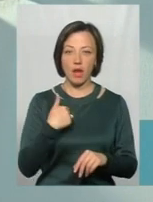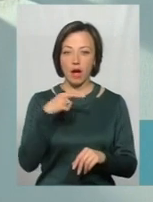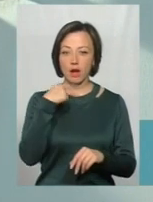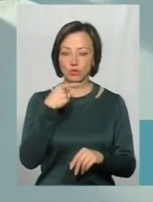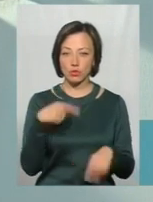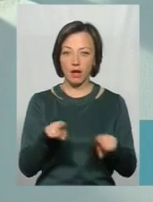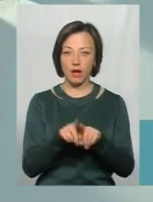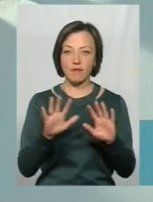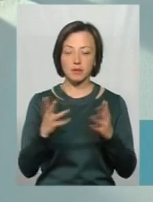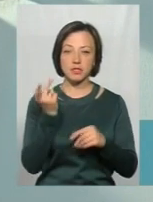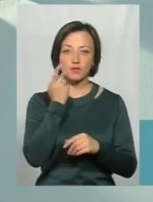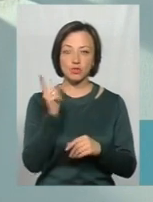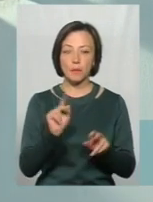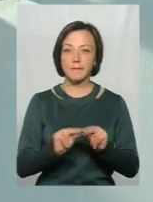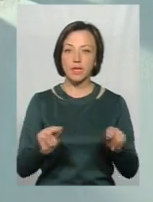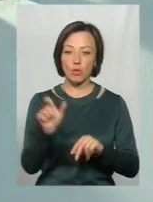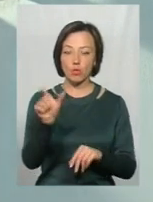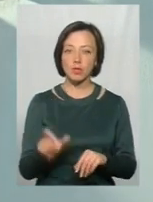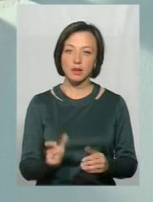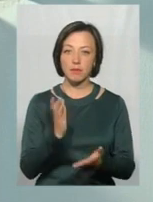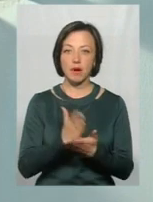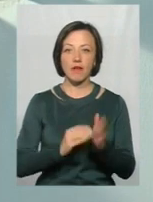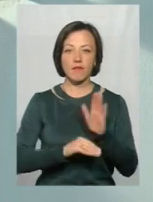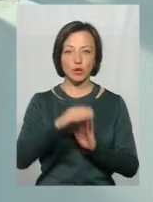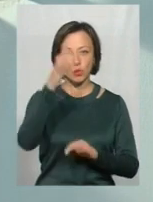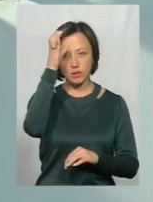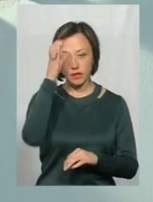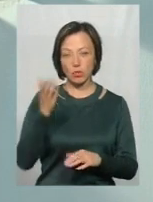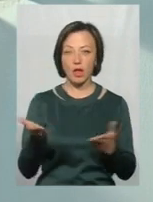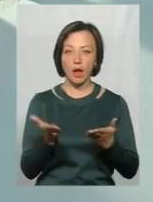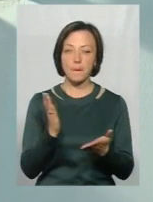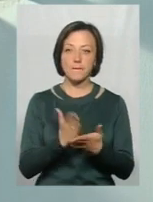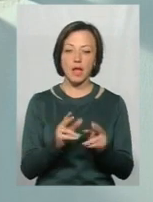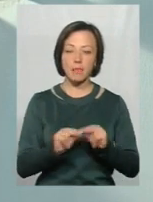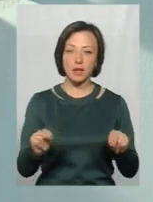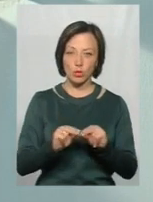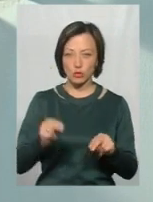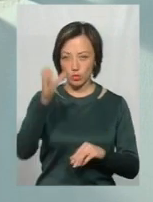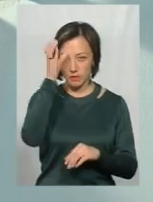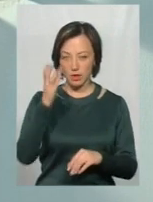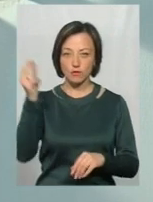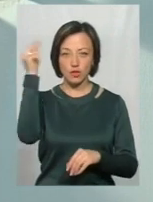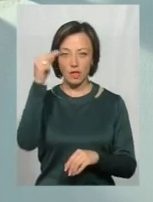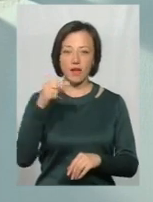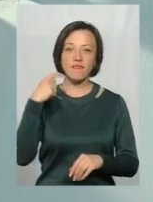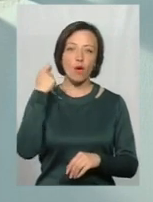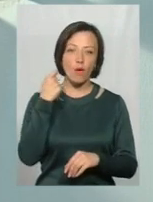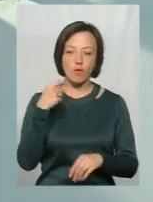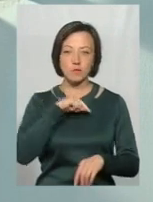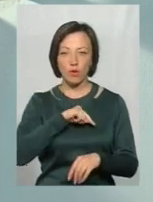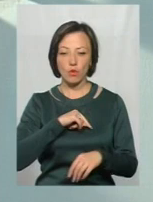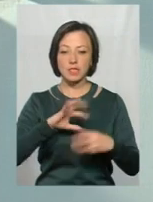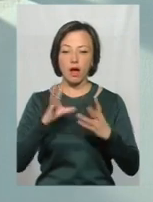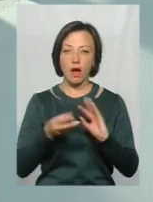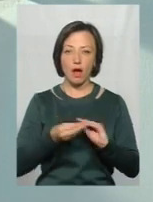тут в таких випадках завжди, що педагог – це людина, яка має вищу освіту, яка має педагогічну освіту, яка вчила вікову психологію,